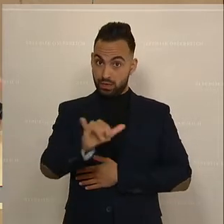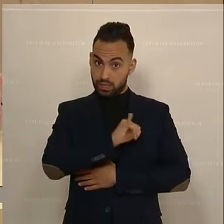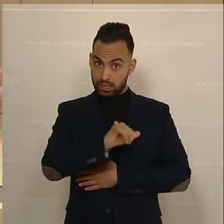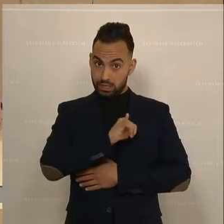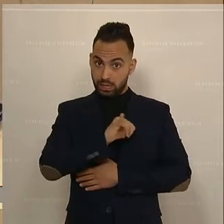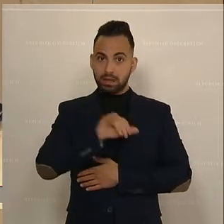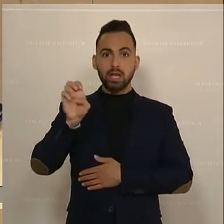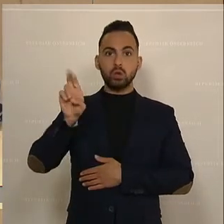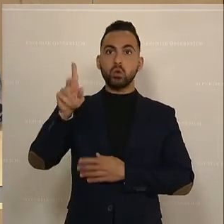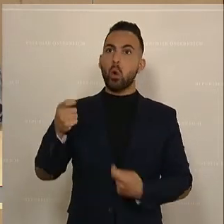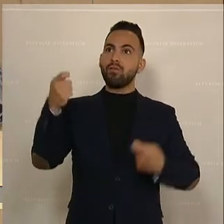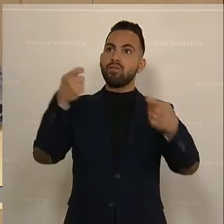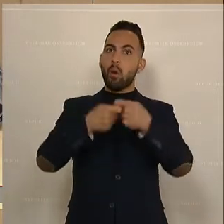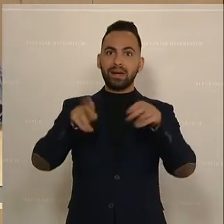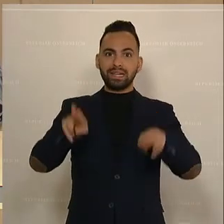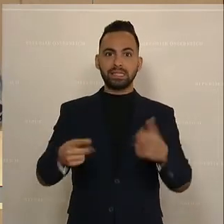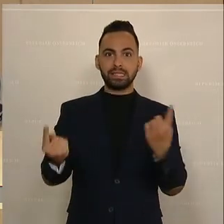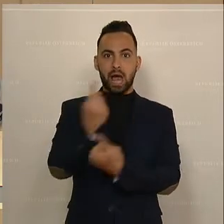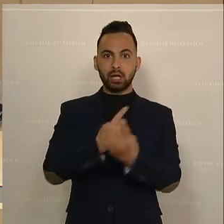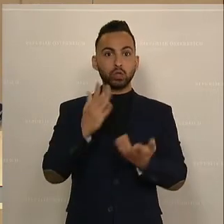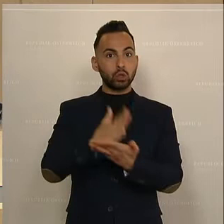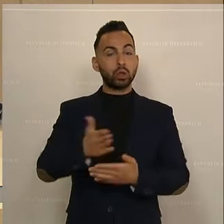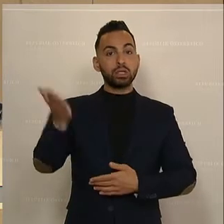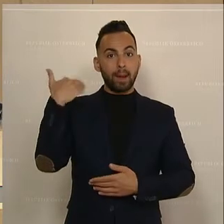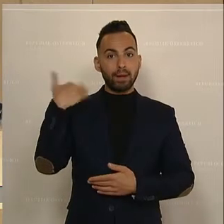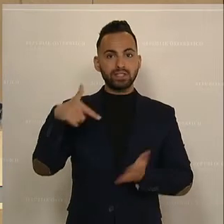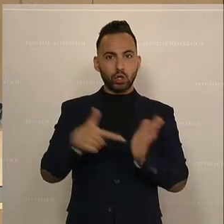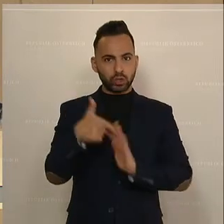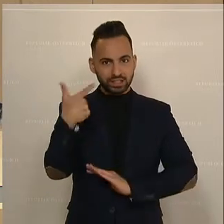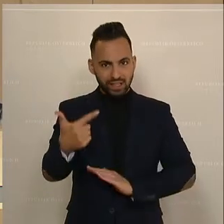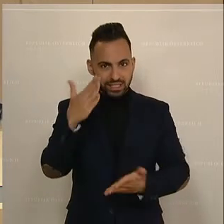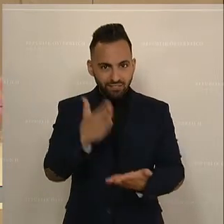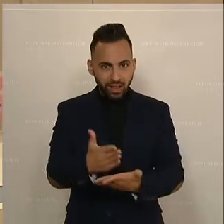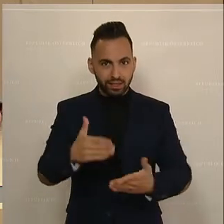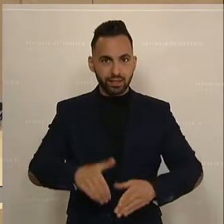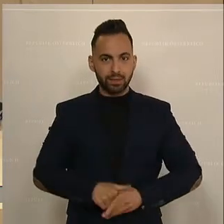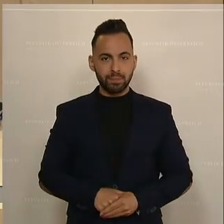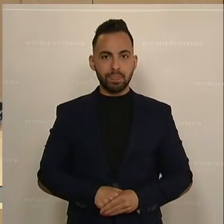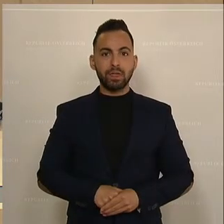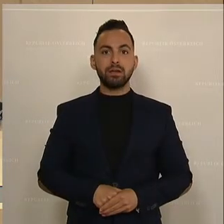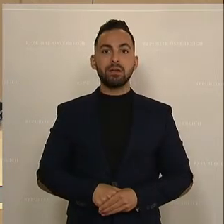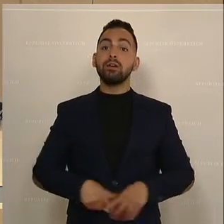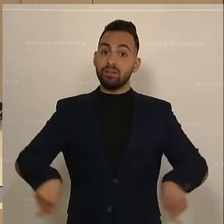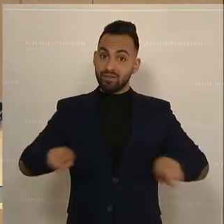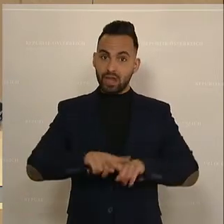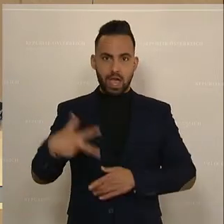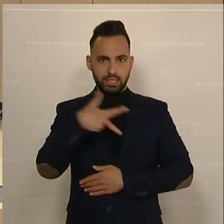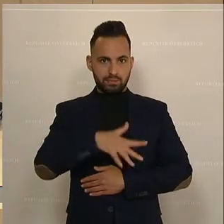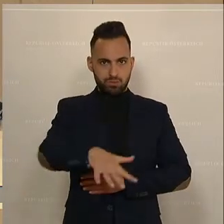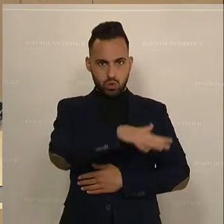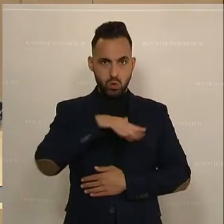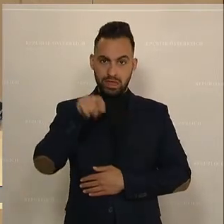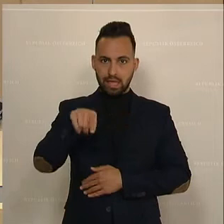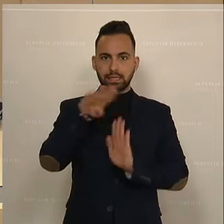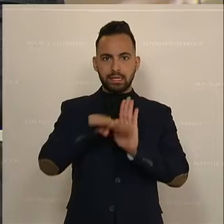ist die EU-konforme Rechtslage bereits 2020 erfolgt. Wir werden auch an Seiten der SPÖ zu diesem